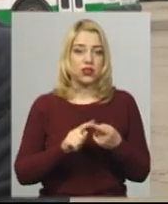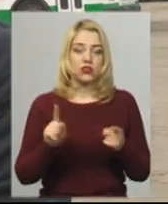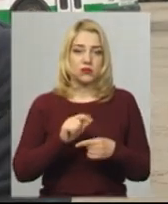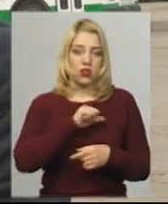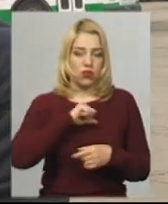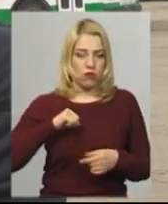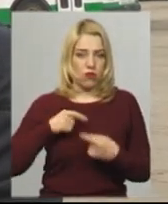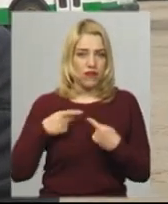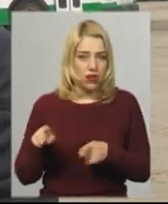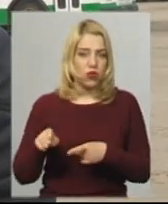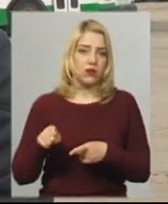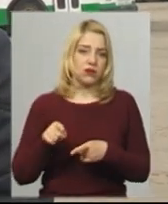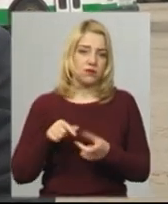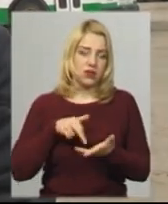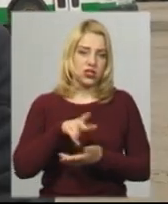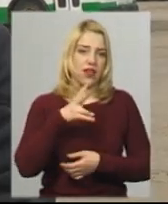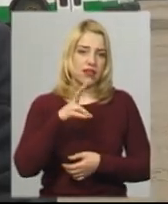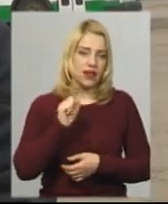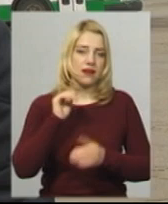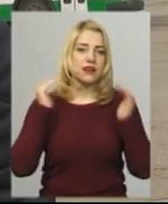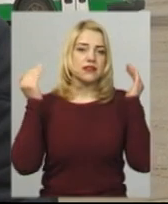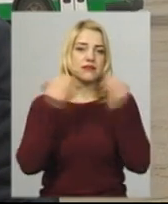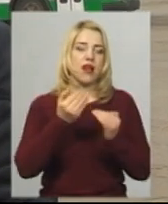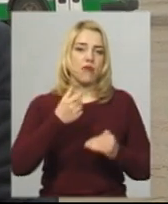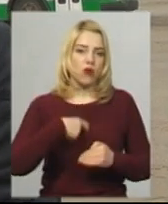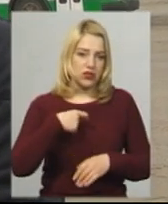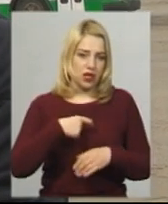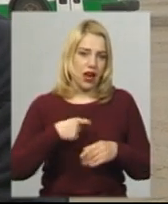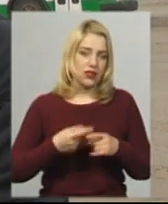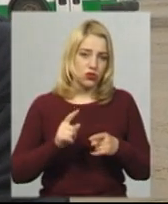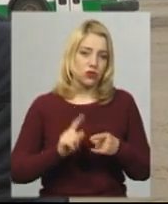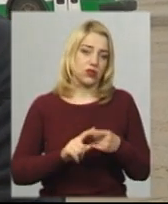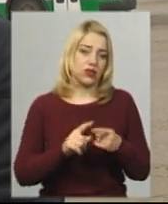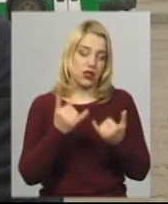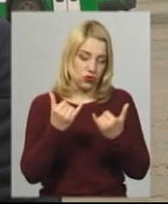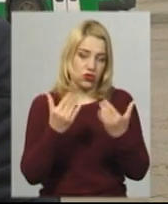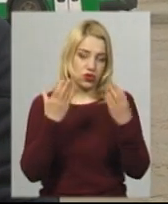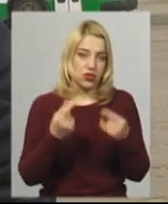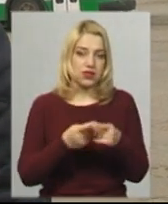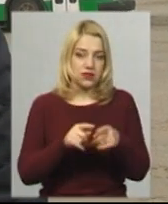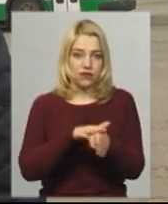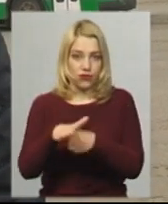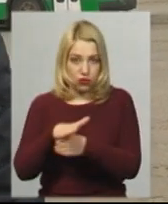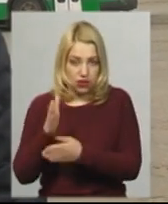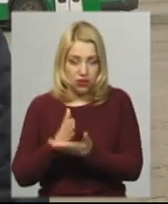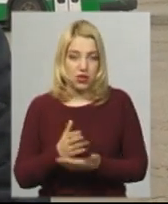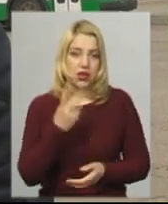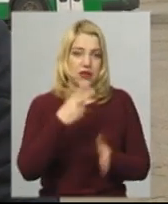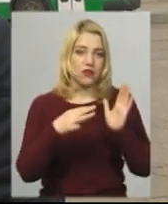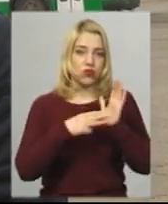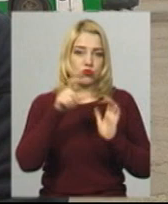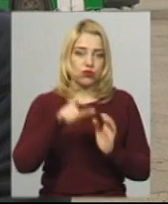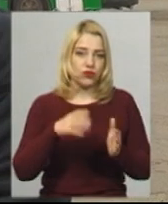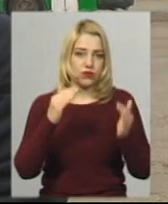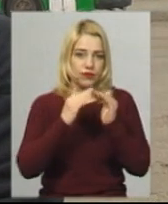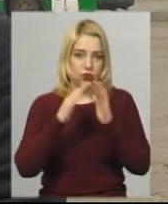добровільному порядку пішли на самоізоляцію, вони це зробили. На сьогоднішній день більше 28 чоловік знаходяться на